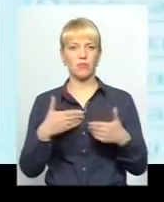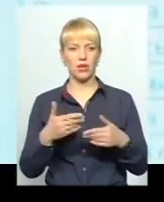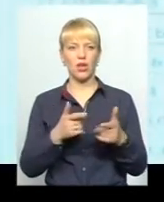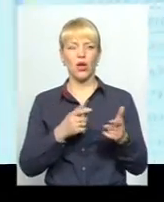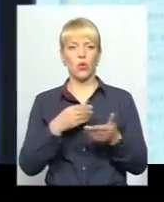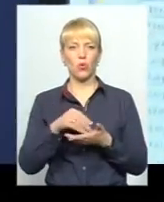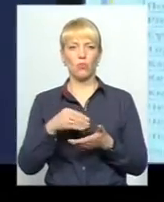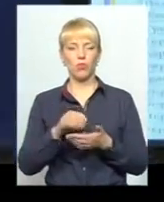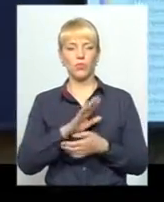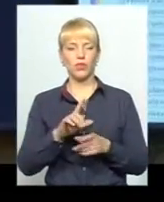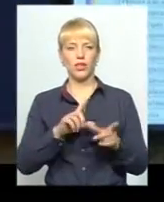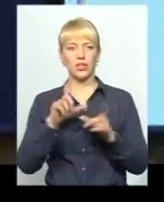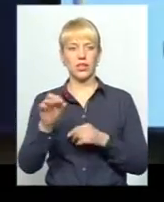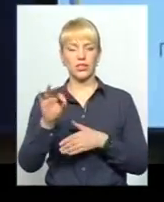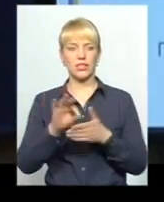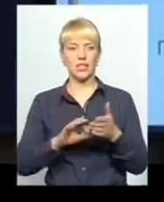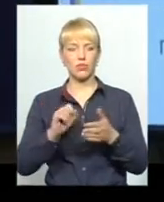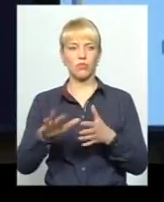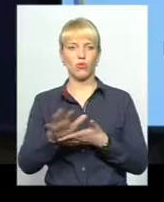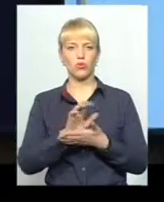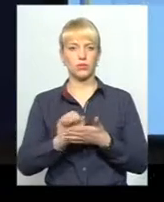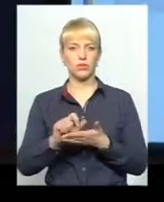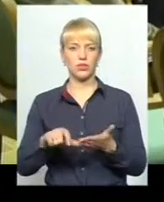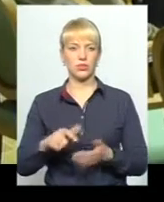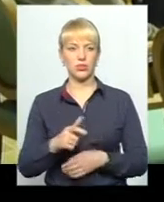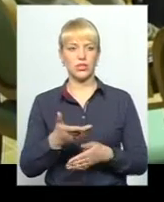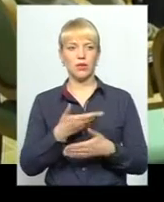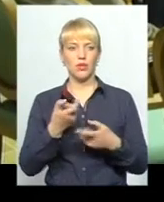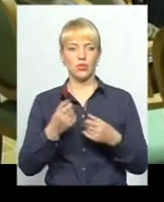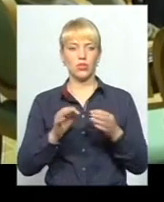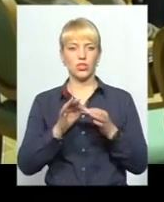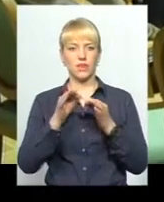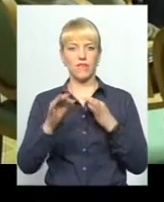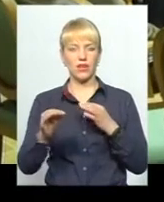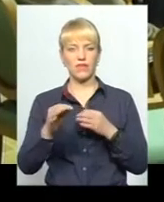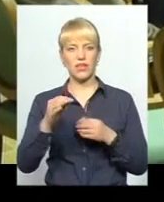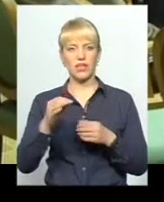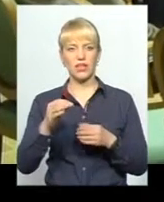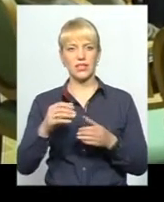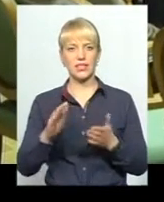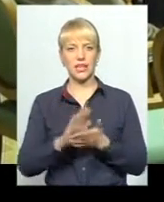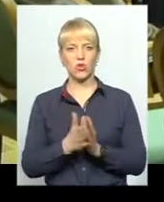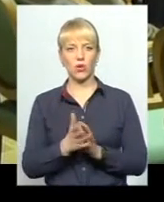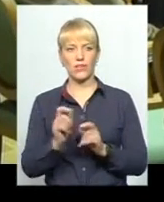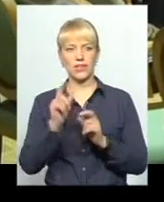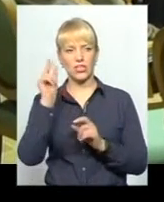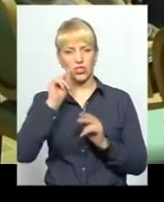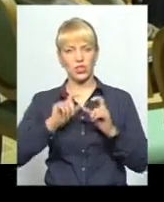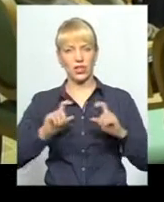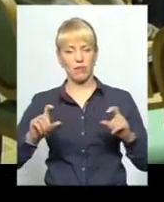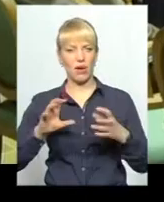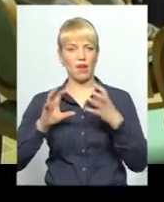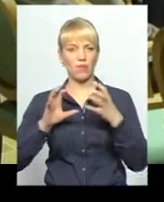їхали одразу по розбитій дорозі. Ми трохи вирівняли вже ситуацію з шкільними автобусами.